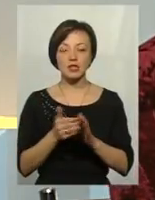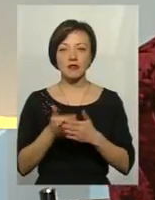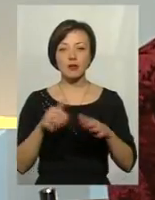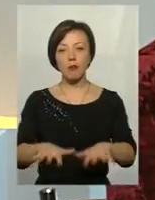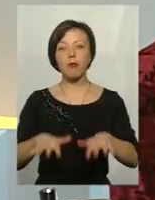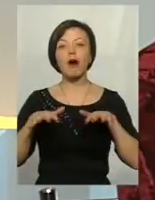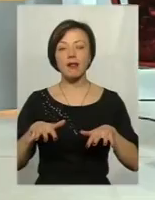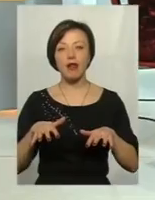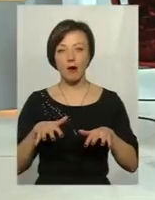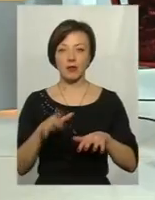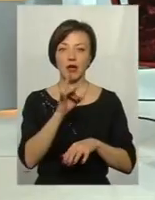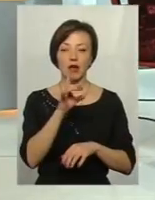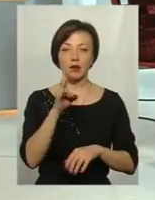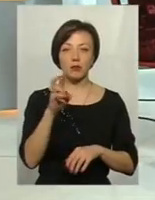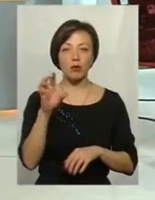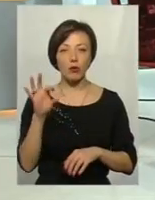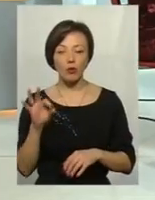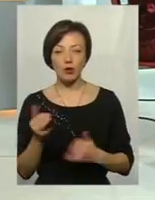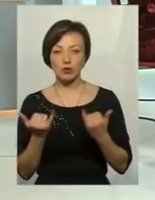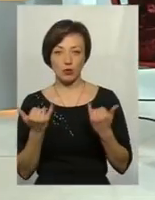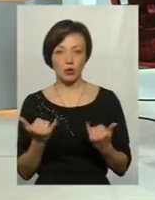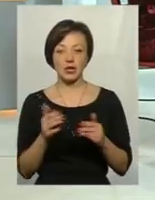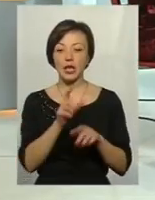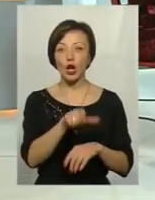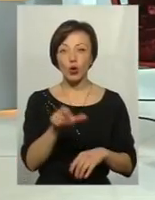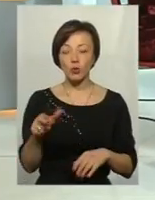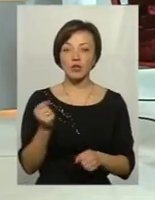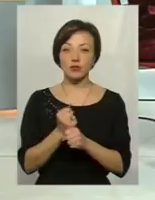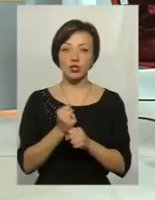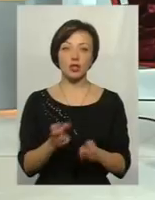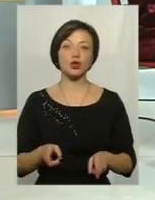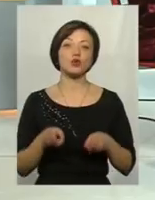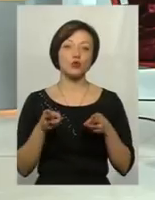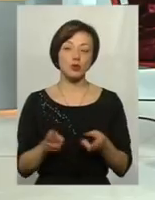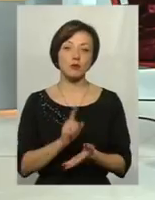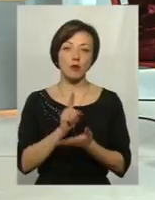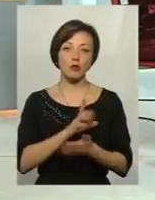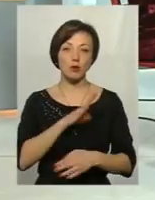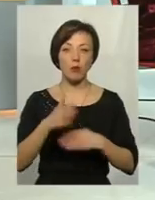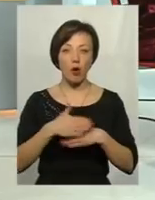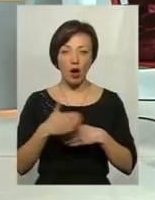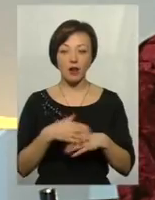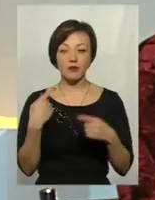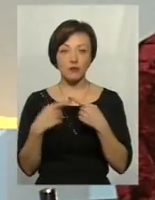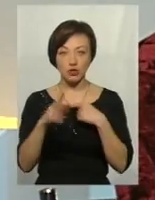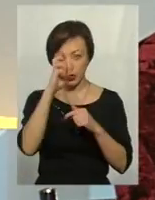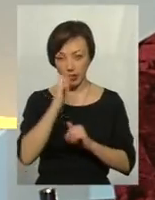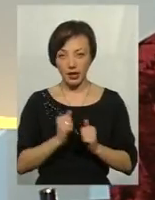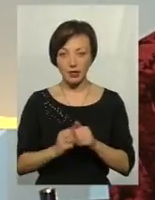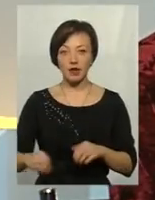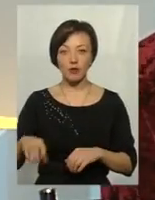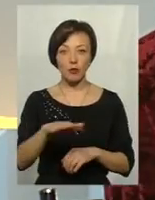парламенту сьогодні, від РНБО. Сьогодні ті люди, які вчинили злочини, мають бути покарені. А в інших країнах